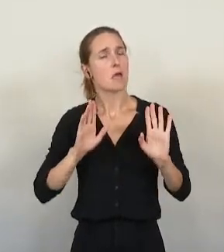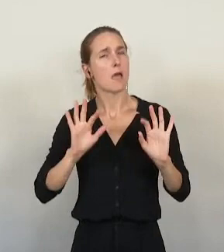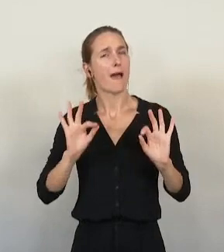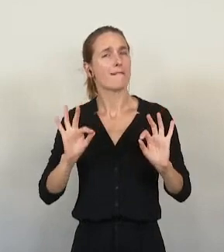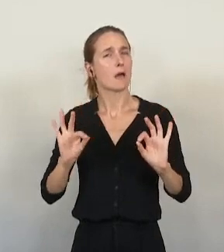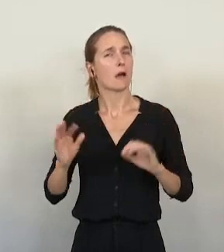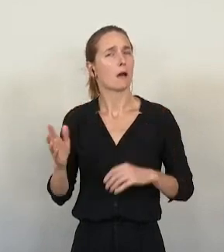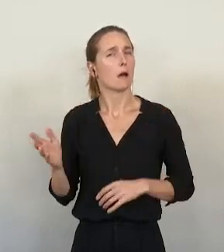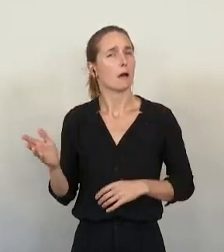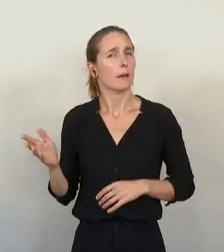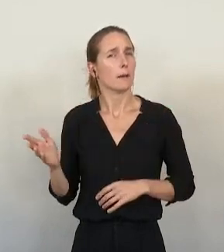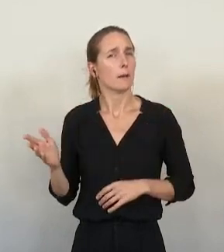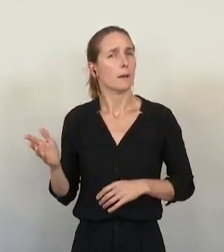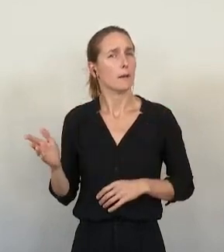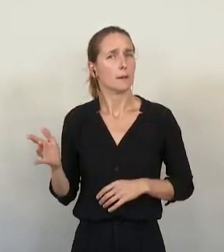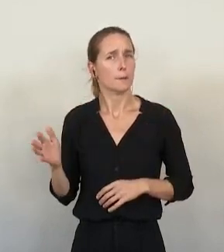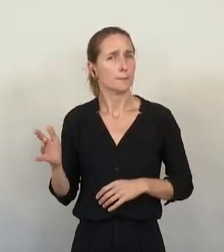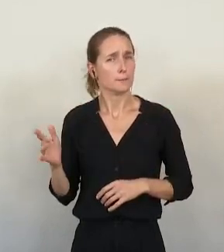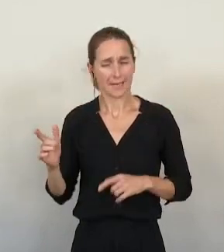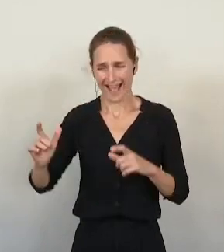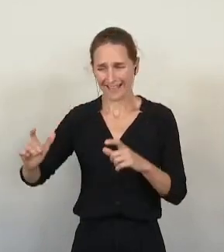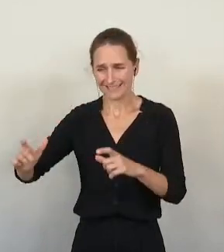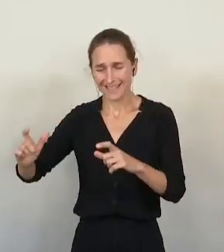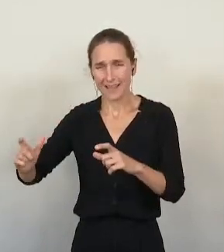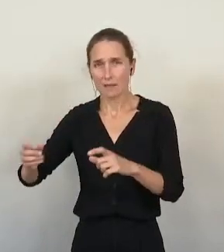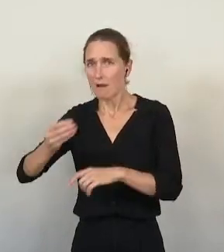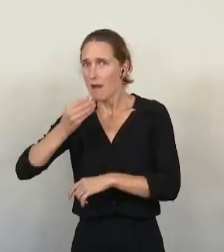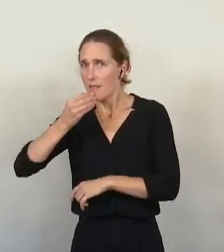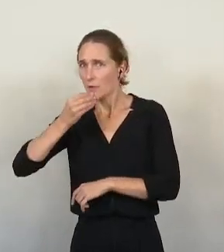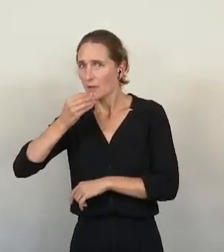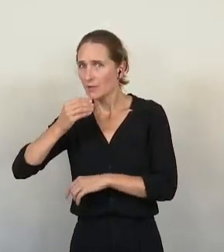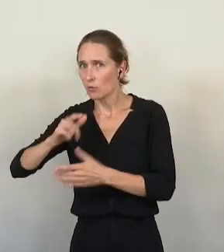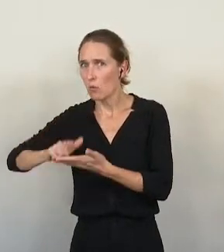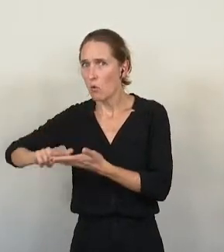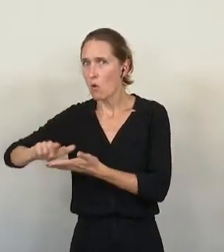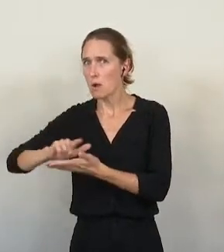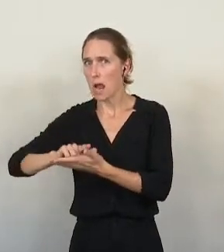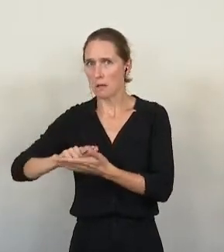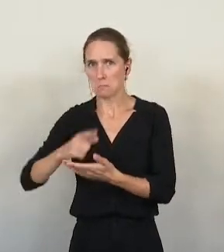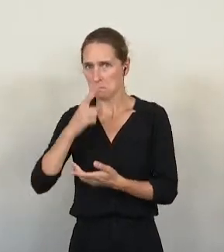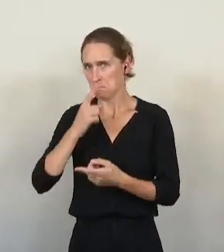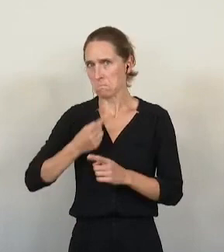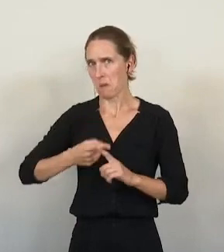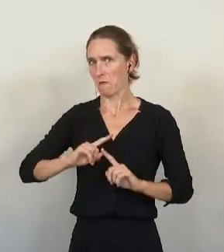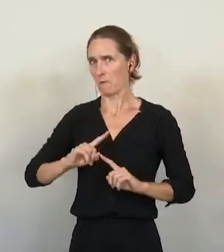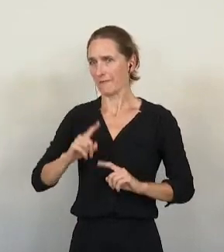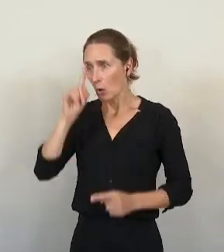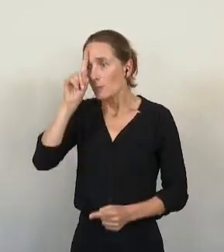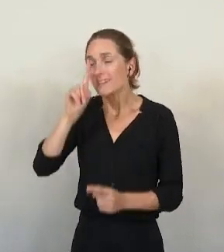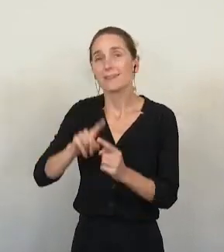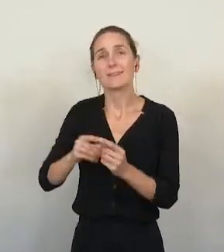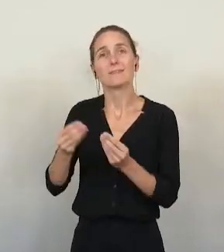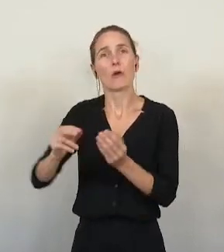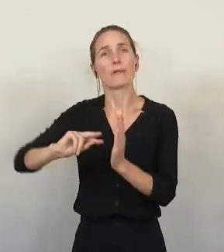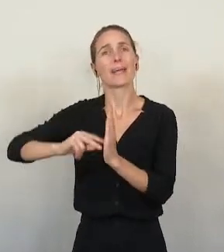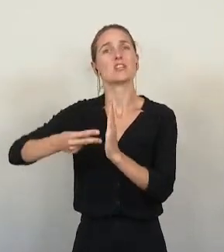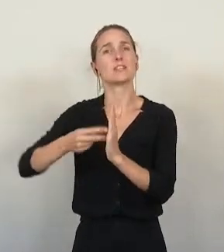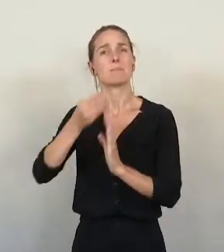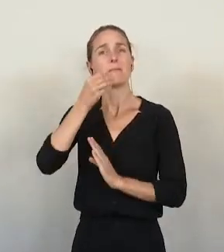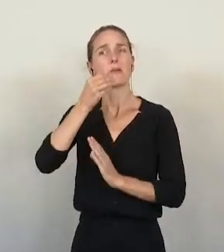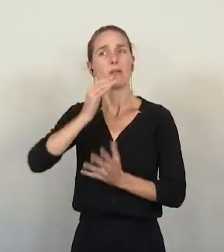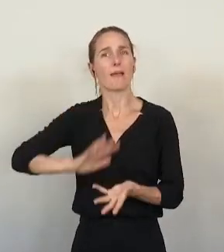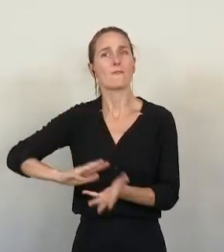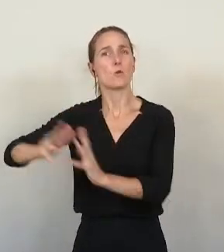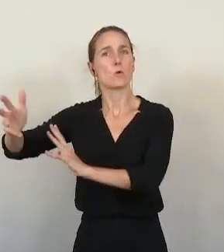concerne l'assiette et l'alimentation qui visent à faire évoluer les régimes alimentaires. Vous